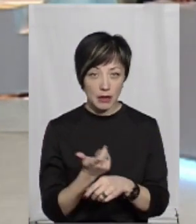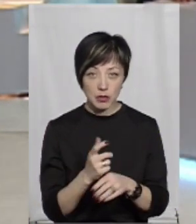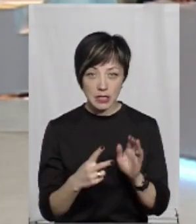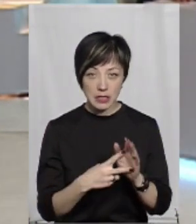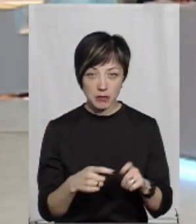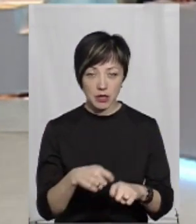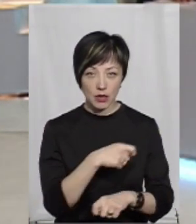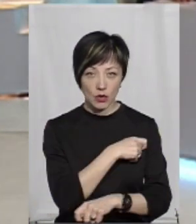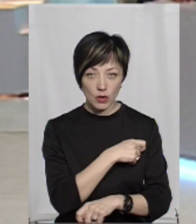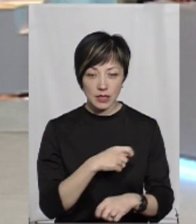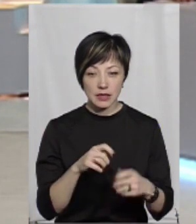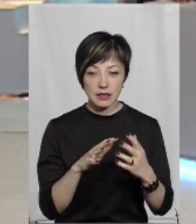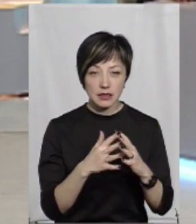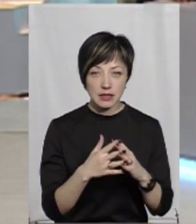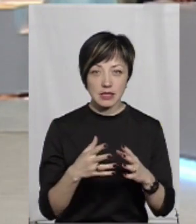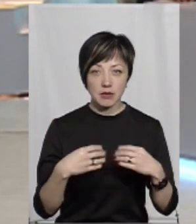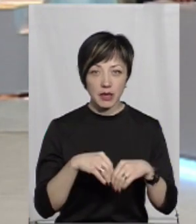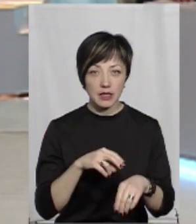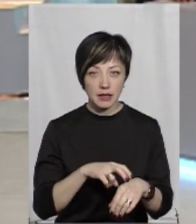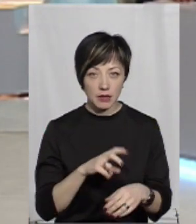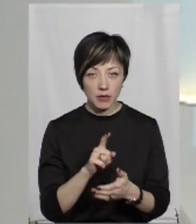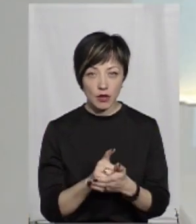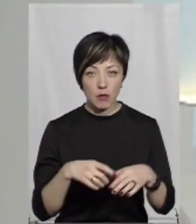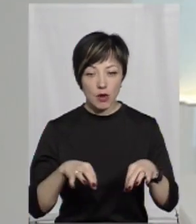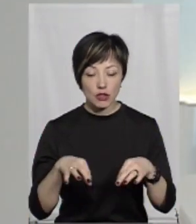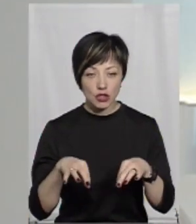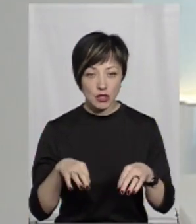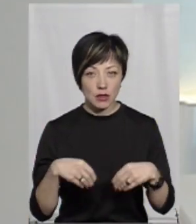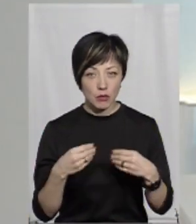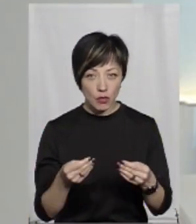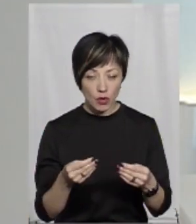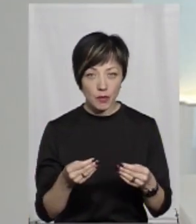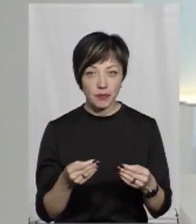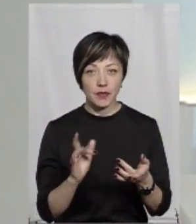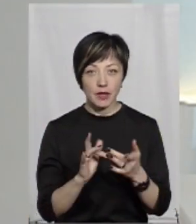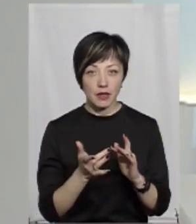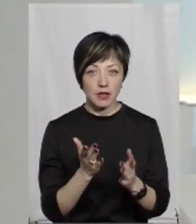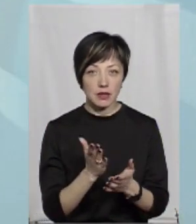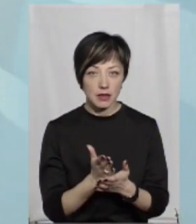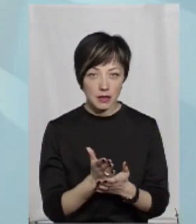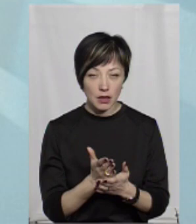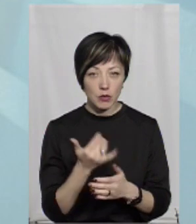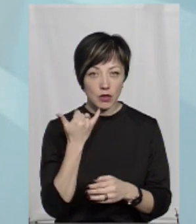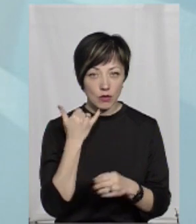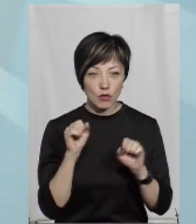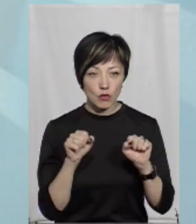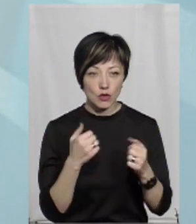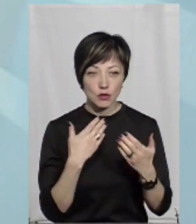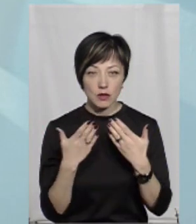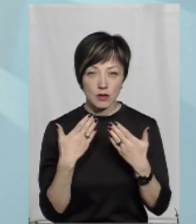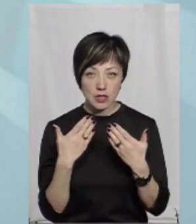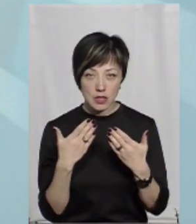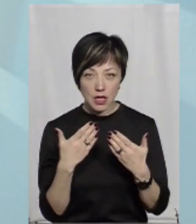кілометрів від населеного пункту, сімейний лікар повинен бути. такі вимоги? Машини дамо, інтернет є, по телефону може